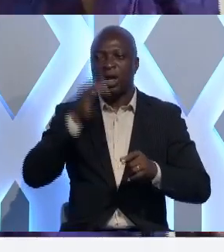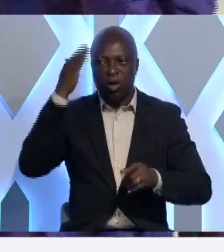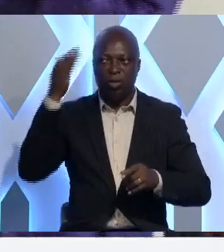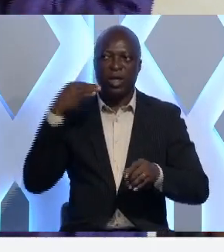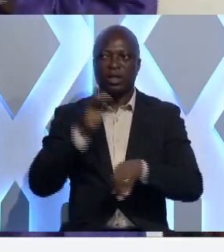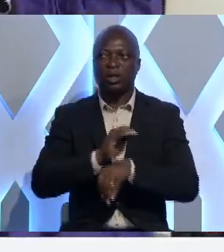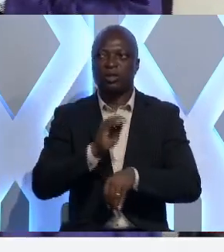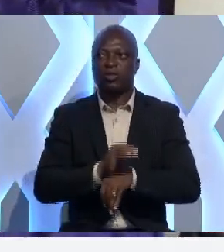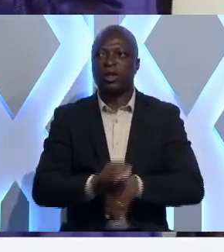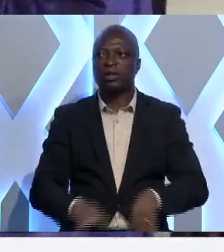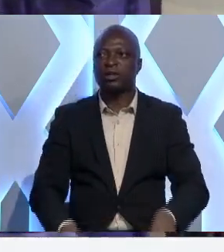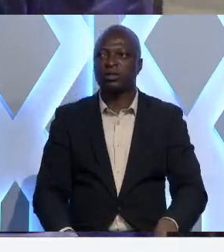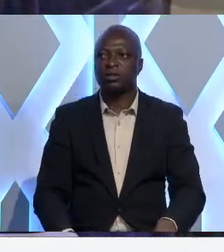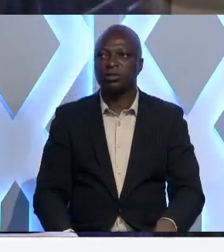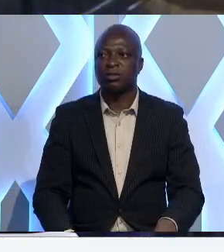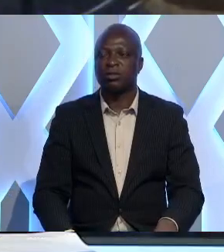d'ouvrage.